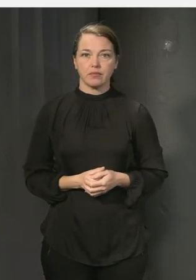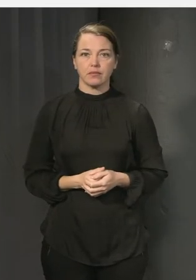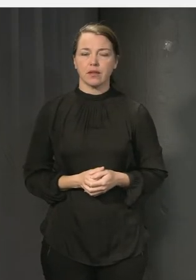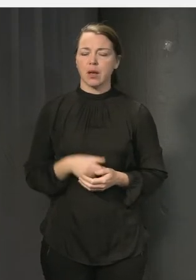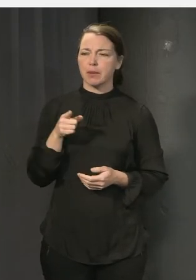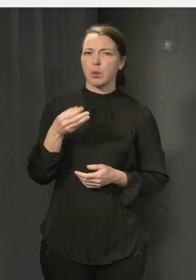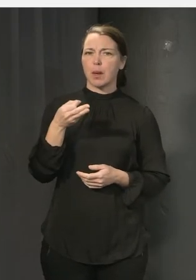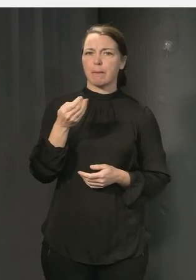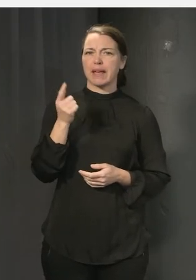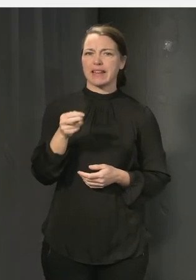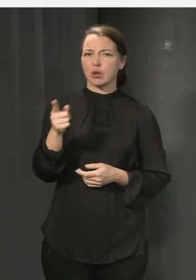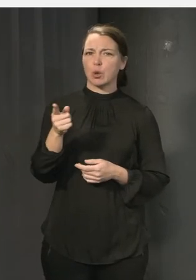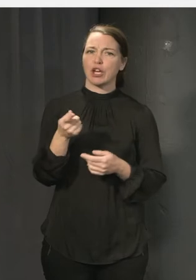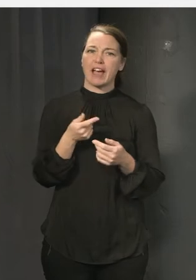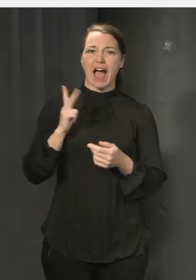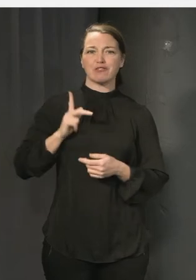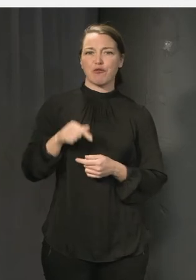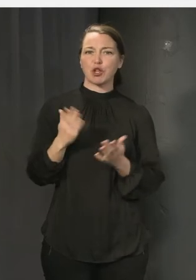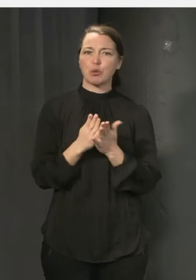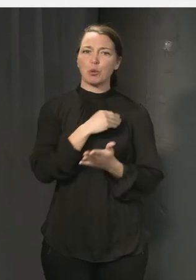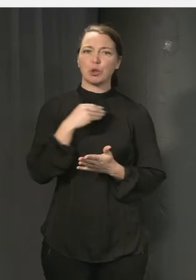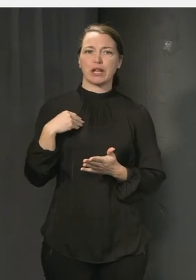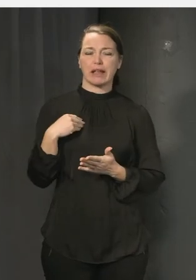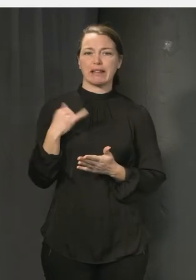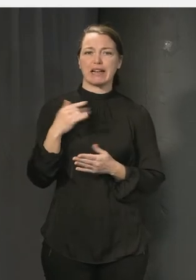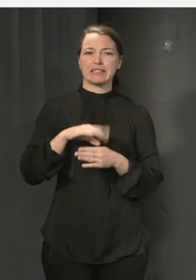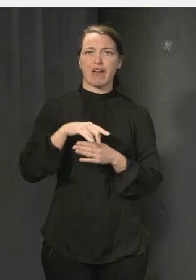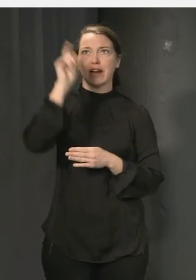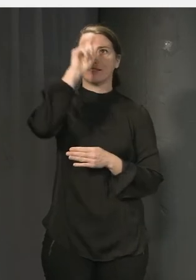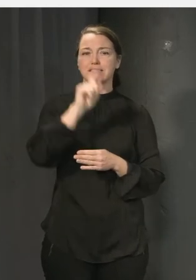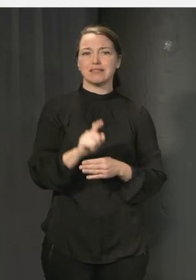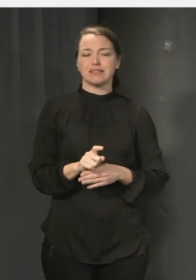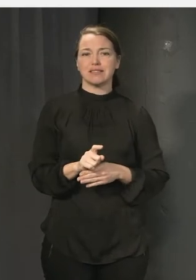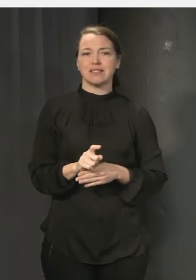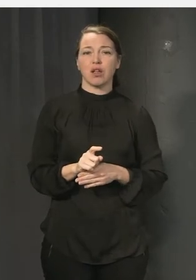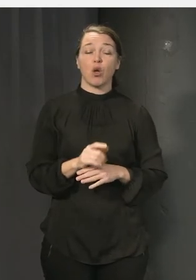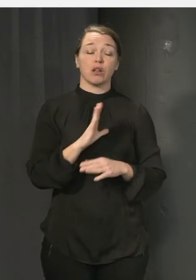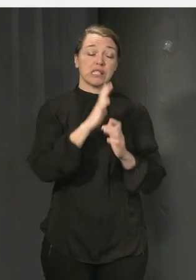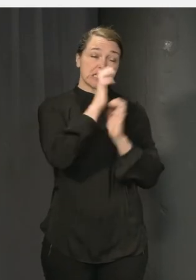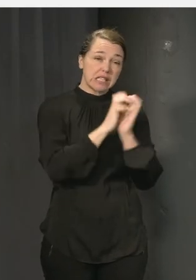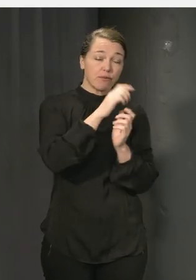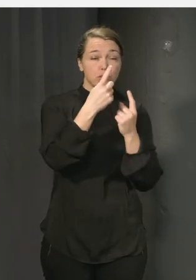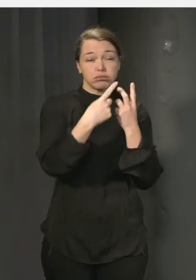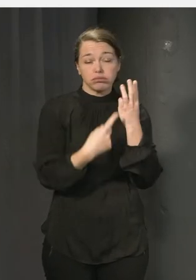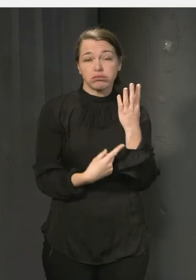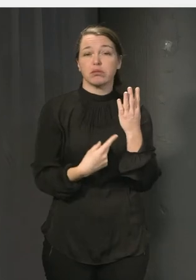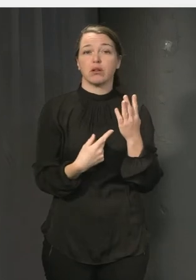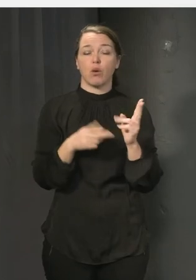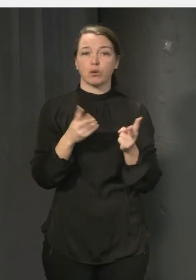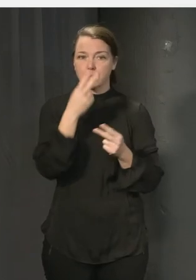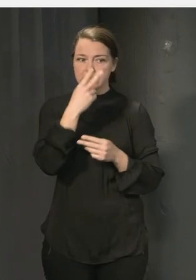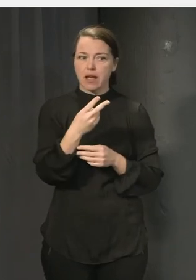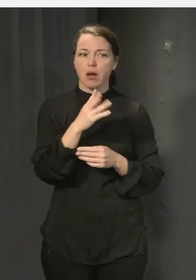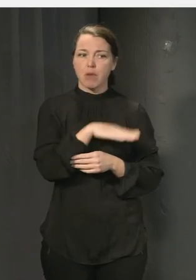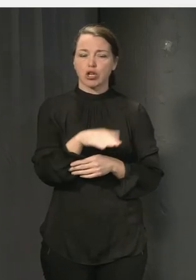skolmyndigheten i Sverige och vi, och alla de här siffrorna och även det faktum att barns psykiska